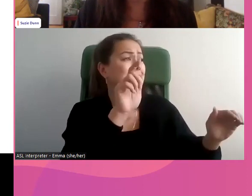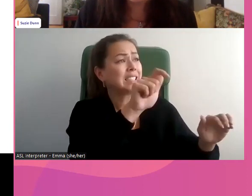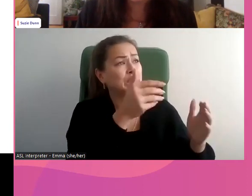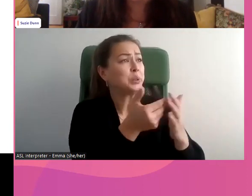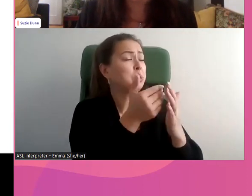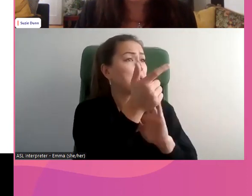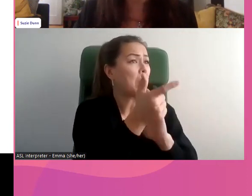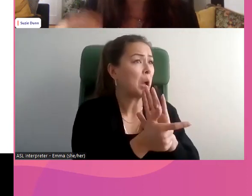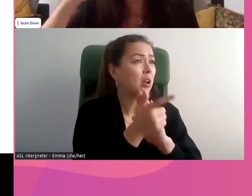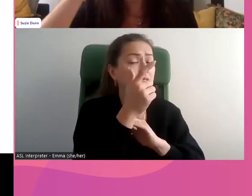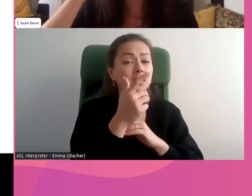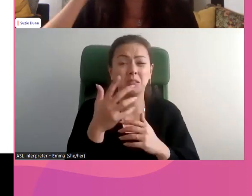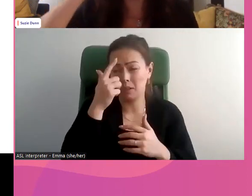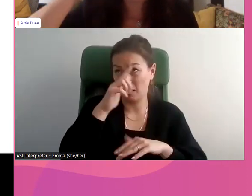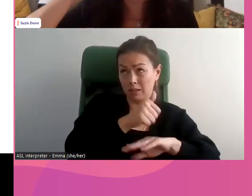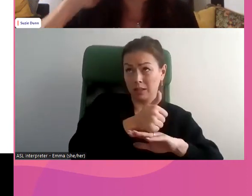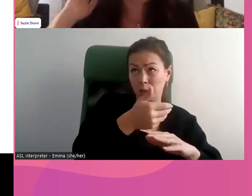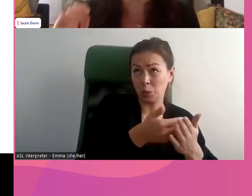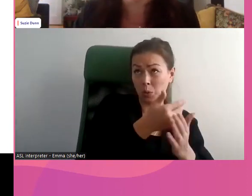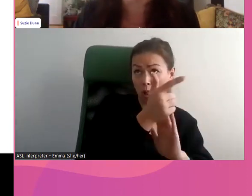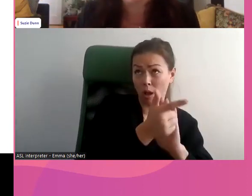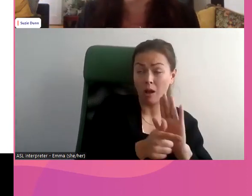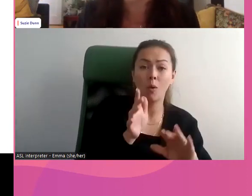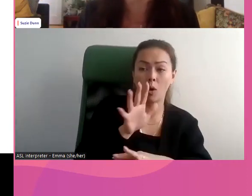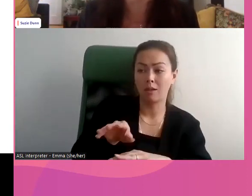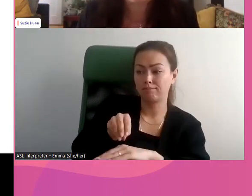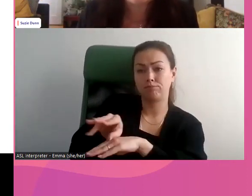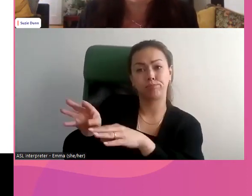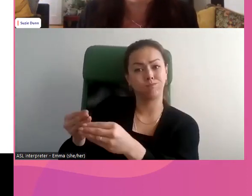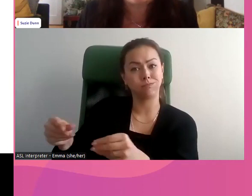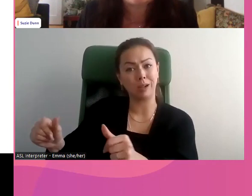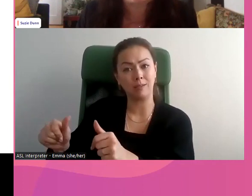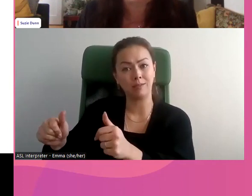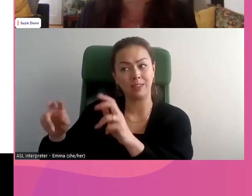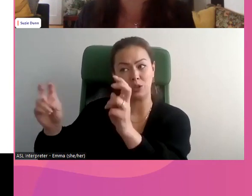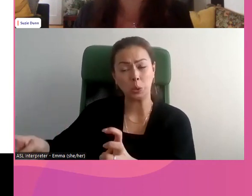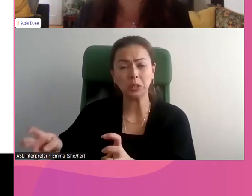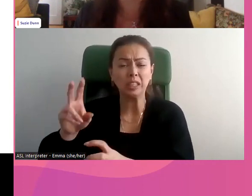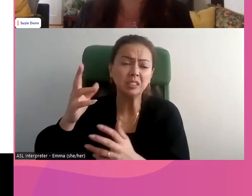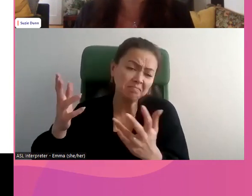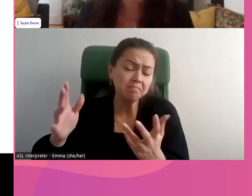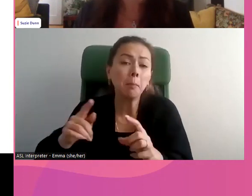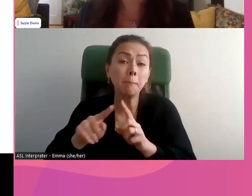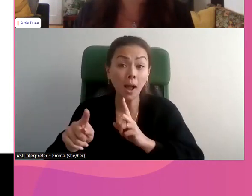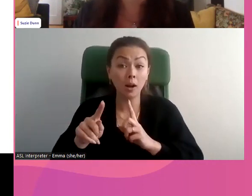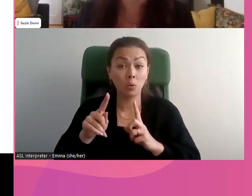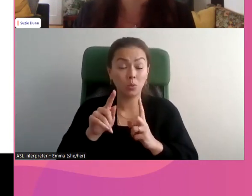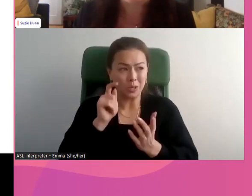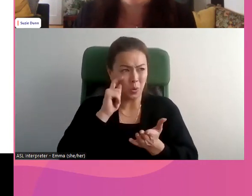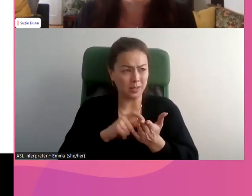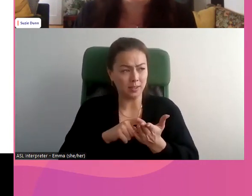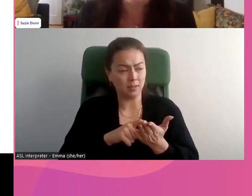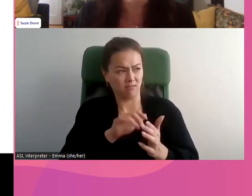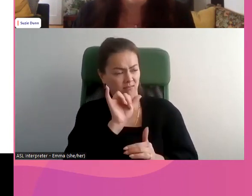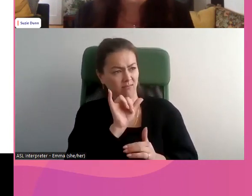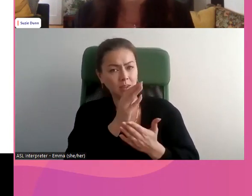S'il y avait des nouvelles lois, eh bien, cela pourrait résoudre le problème. Mais souvent, il y a déjà des lois qui existent,